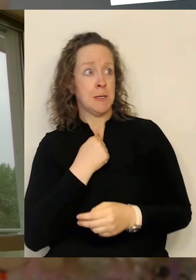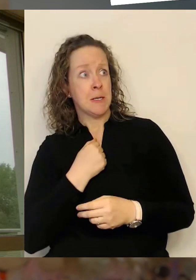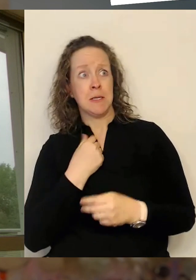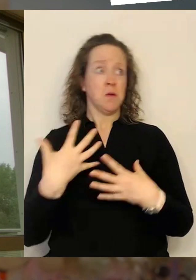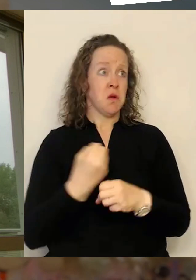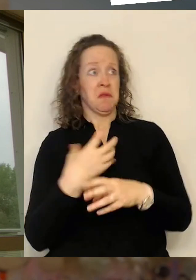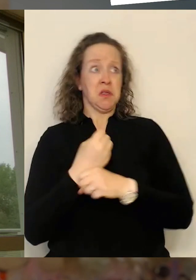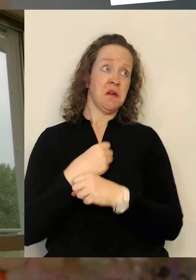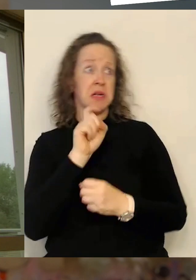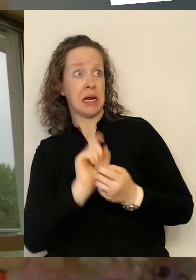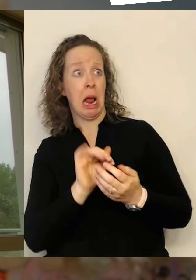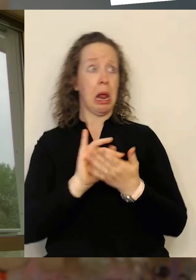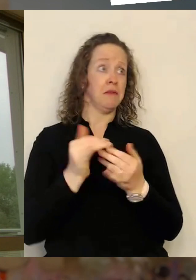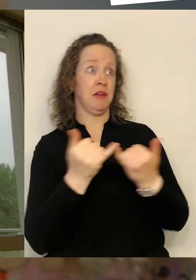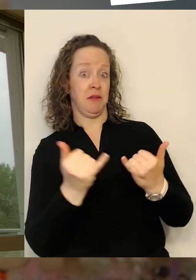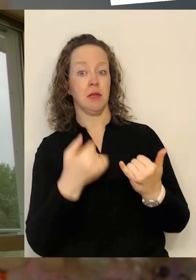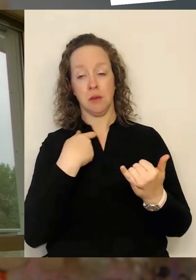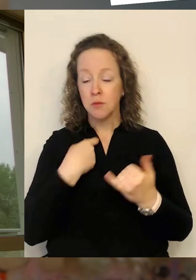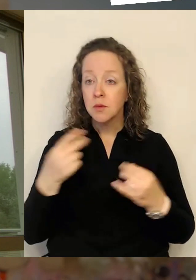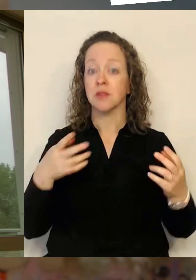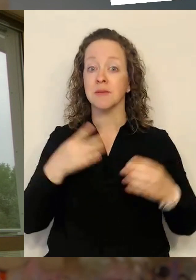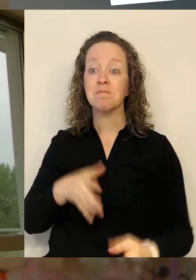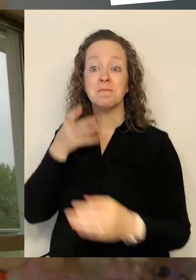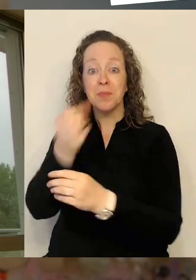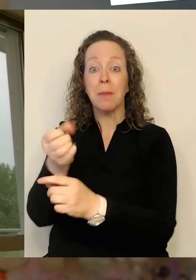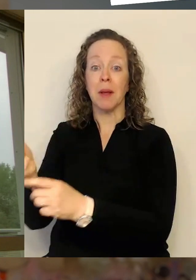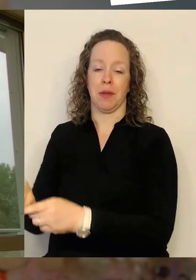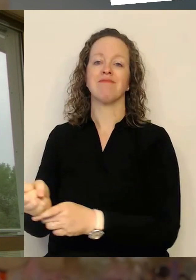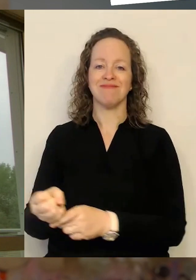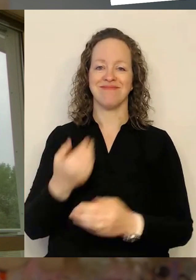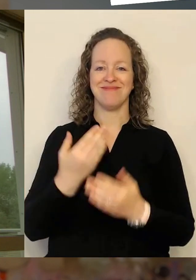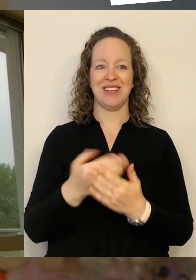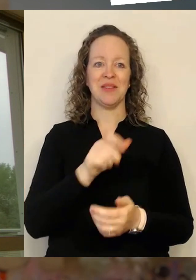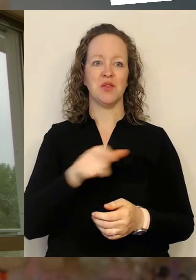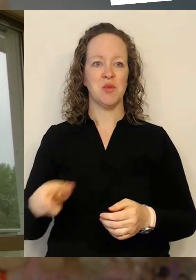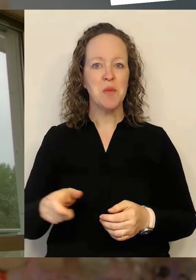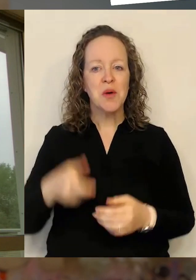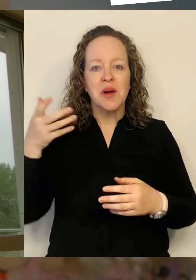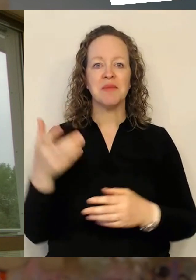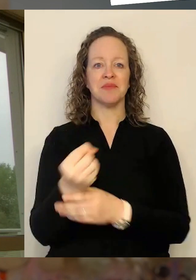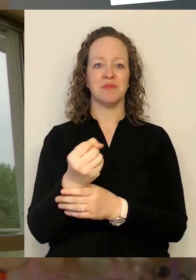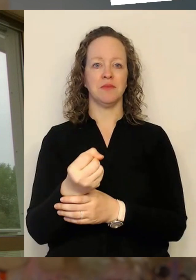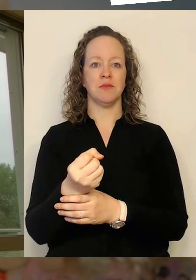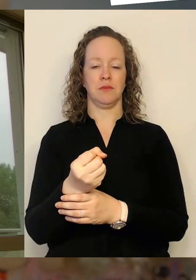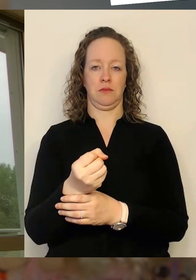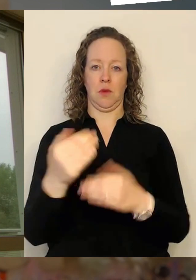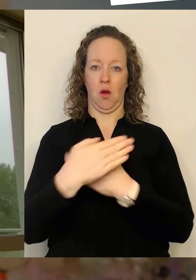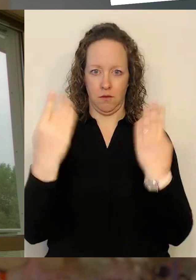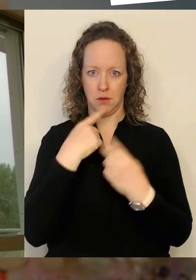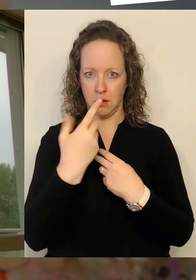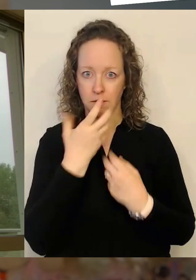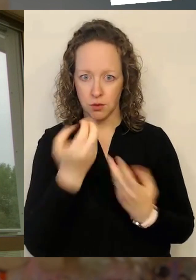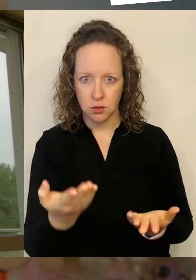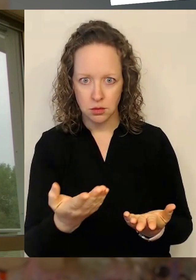wir sprechen ganz häufig davon als Stadtverwaltung, dass wir die Bürgerinnen und Bürger erreichen wollen und ich sage ganz offen, eine Stadt besteht nicht nur aus Bürgerinnen und Bürgern.